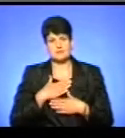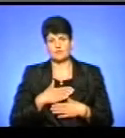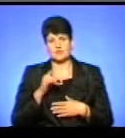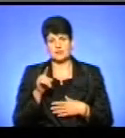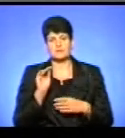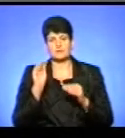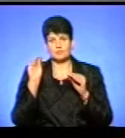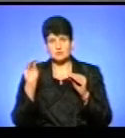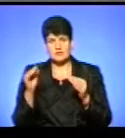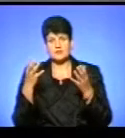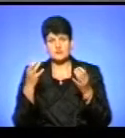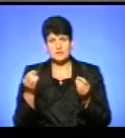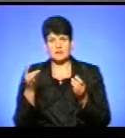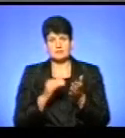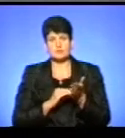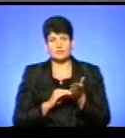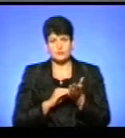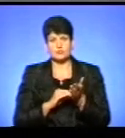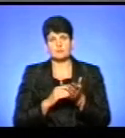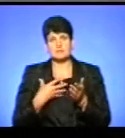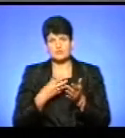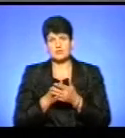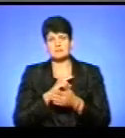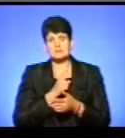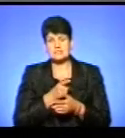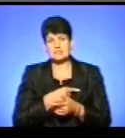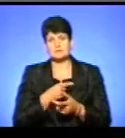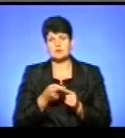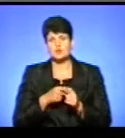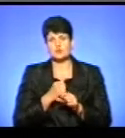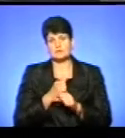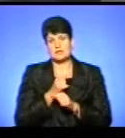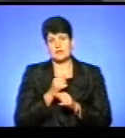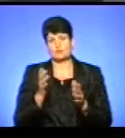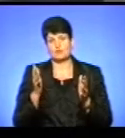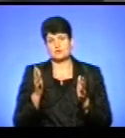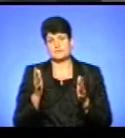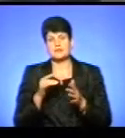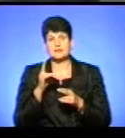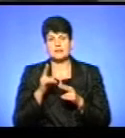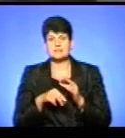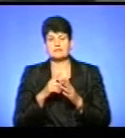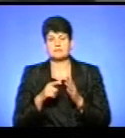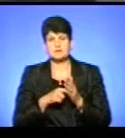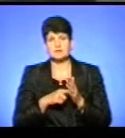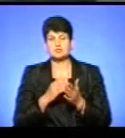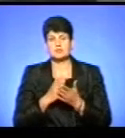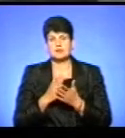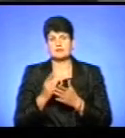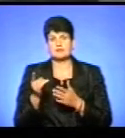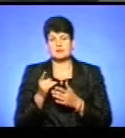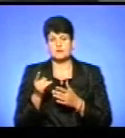розташовані. Але, ще раз наголошую, на даний момент, ми своїми силами цього зробити не можемо. Дякую. Заключне питання. Чи запроваджена у Тернополі